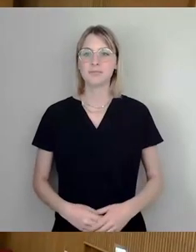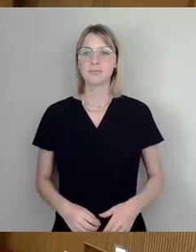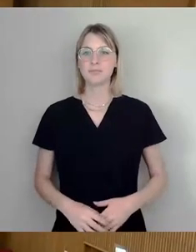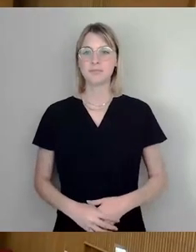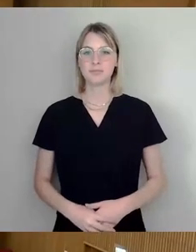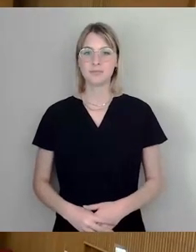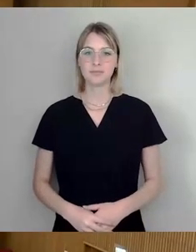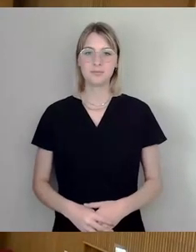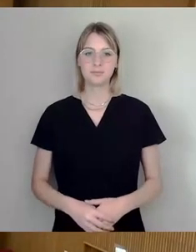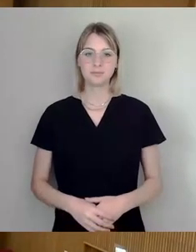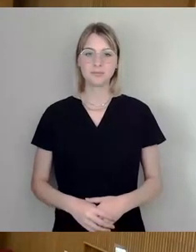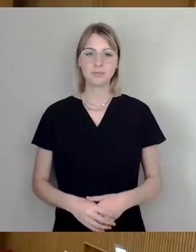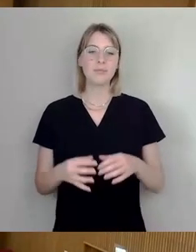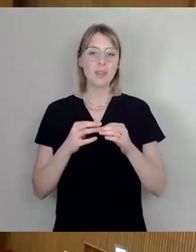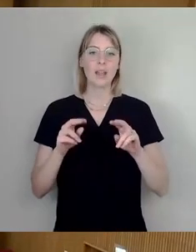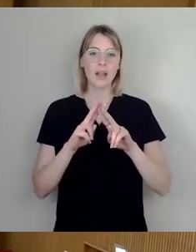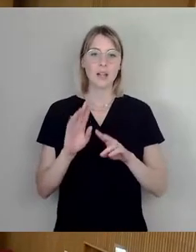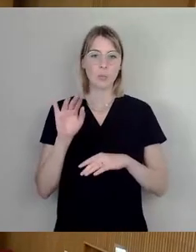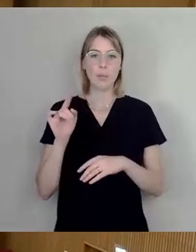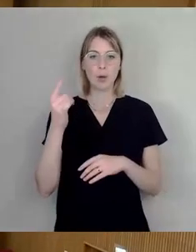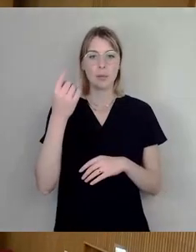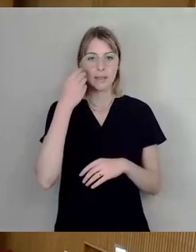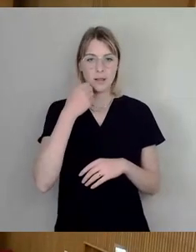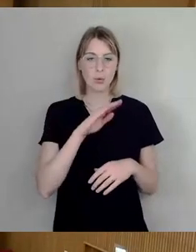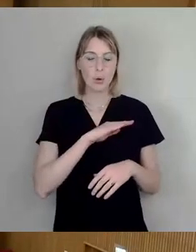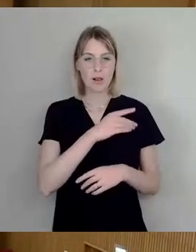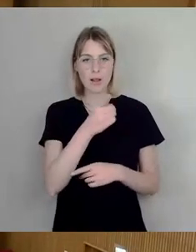Sehr geehrter Herr Oberbürgermeister, liebe Kolleginnen und Kollegen,